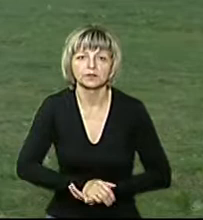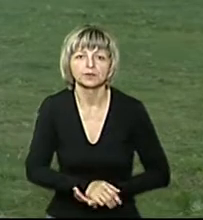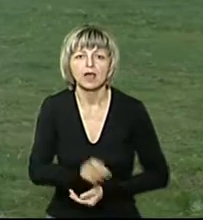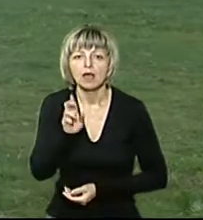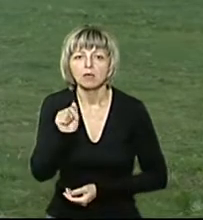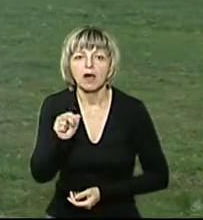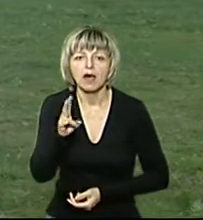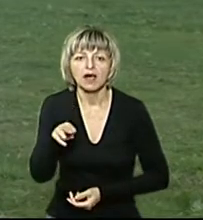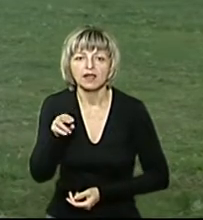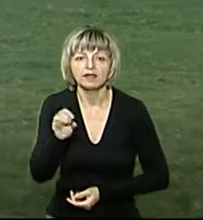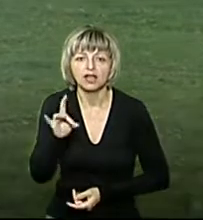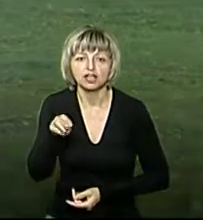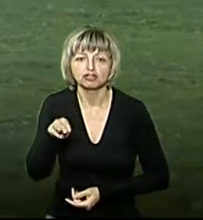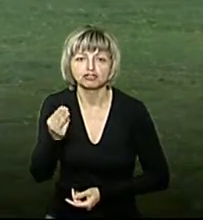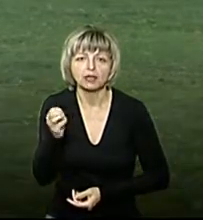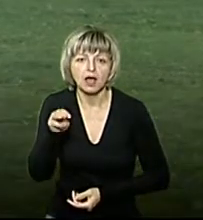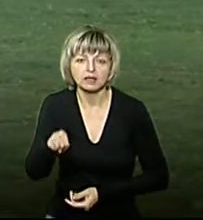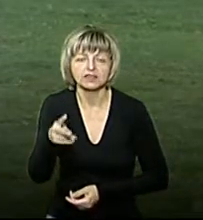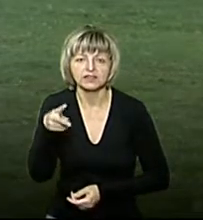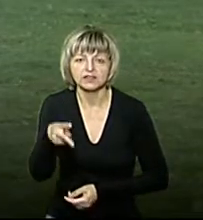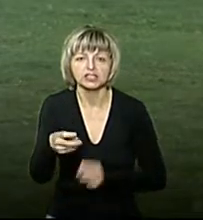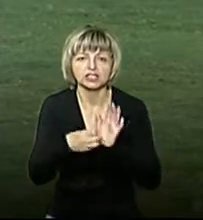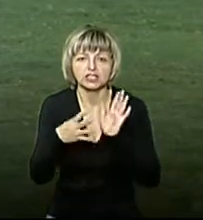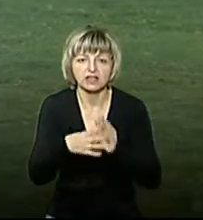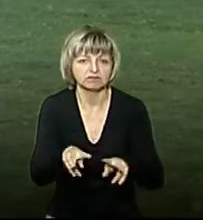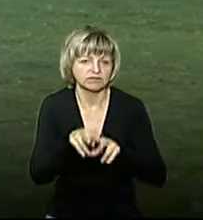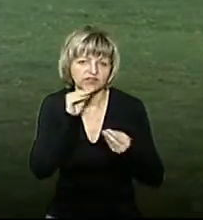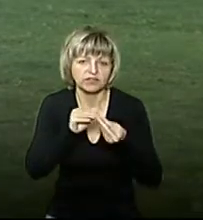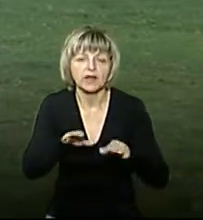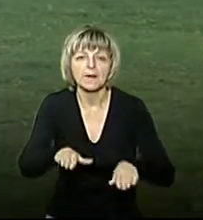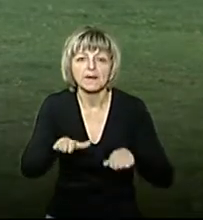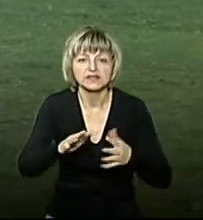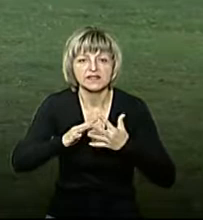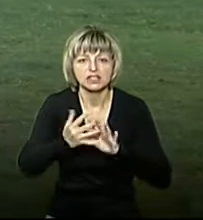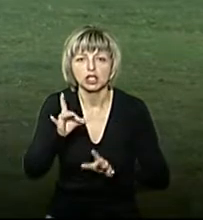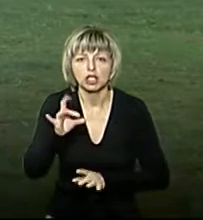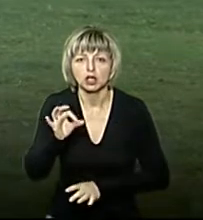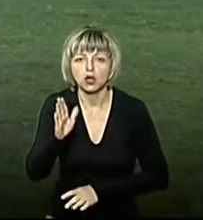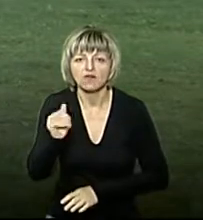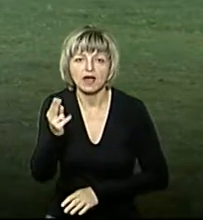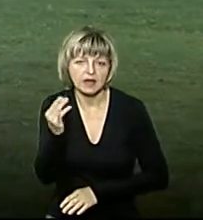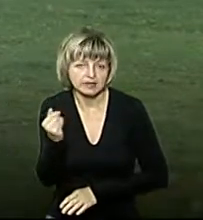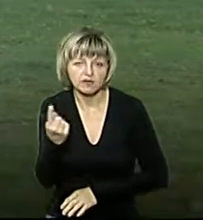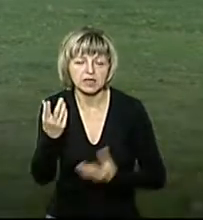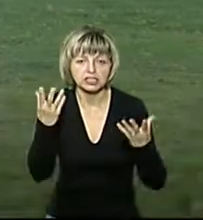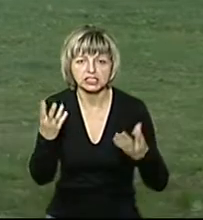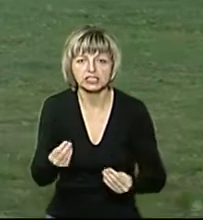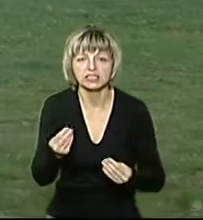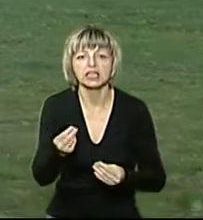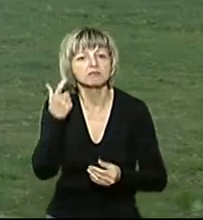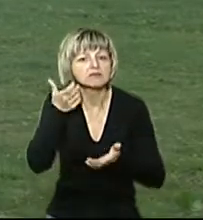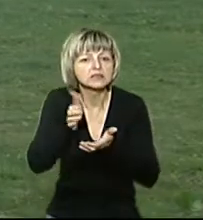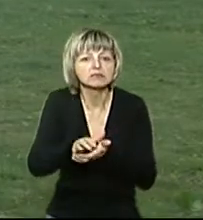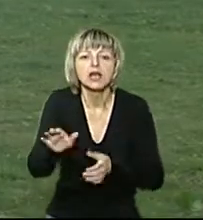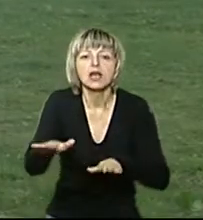«Бандерштад» 2019. Цього року на тому ж місці щойторік у селі Рованці Підлуцько. У перший день відвідувачі знайомляться з